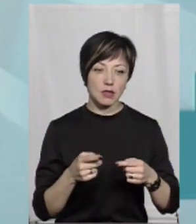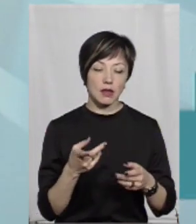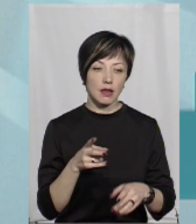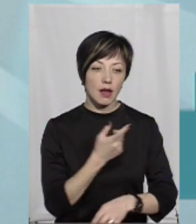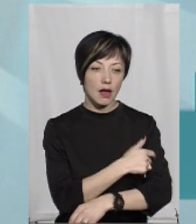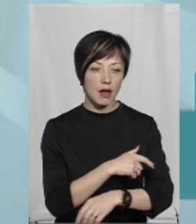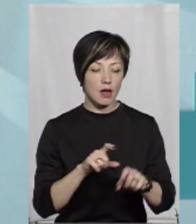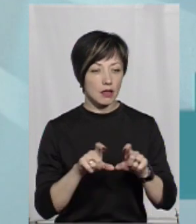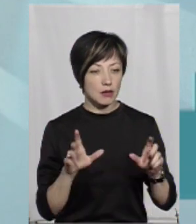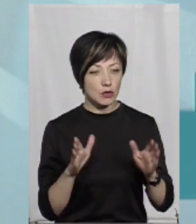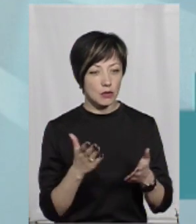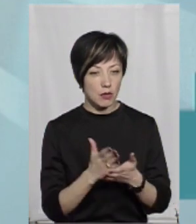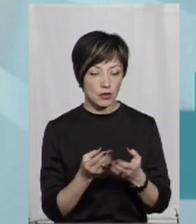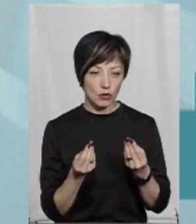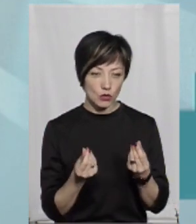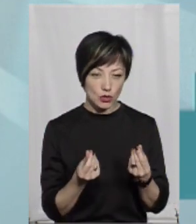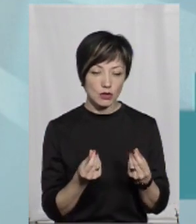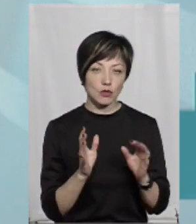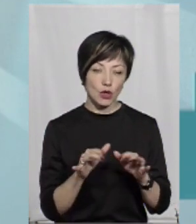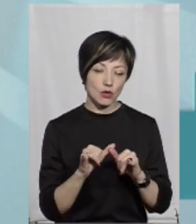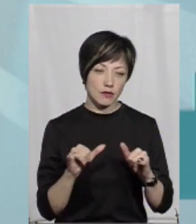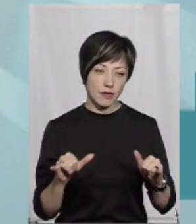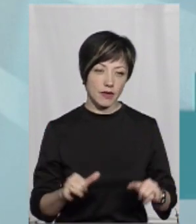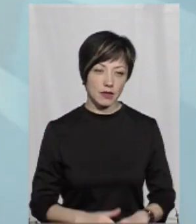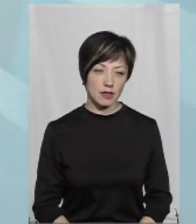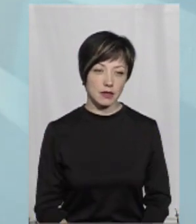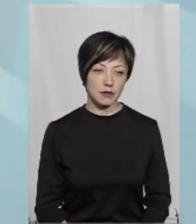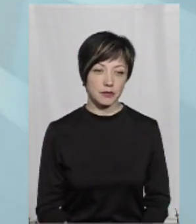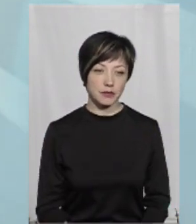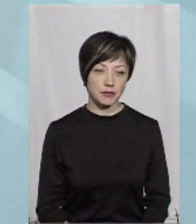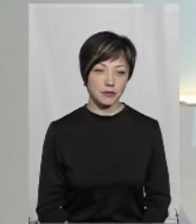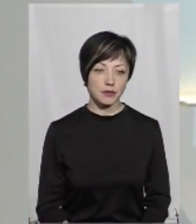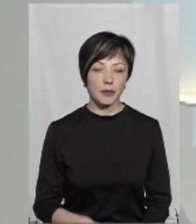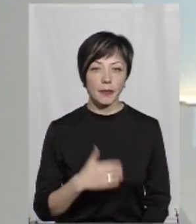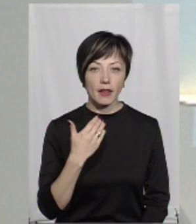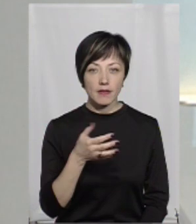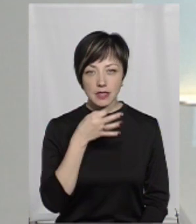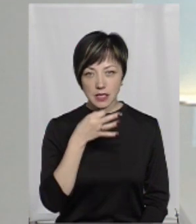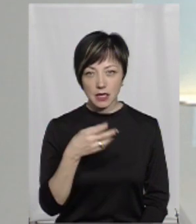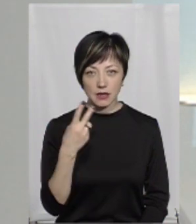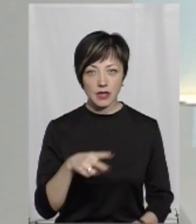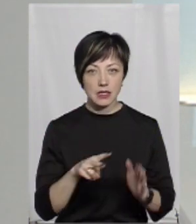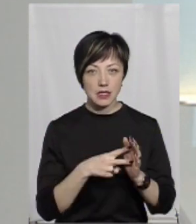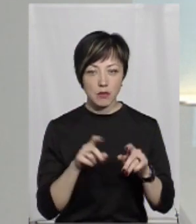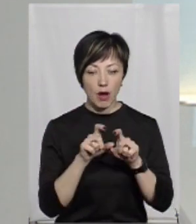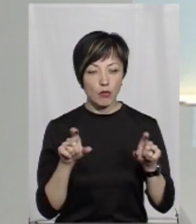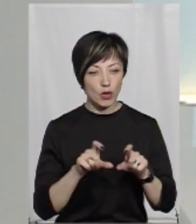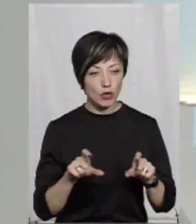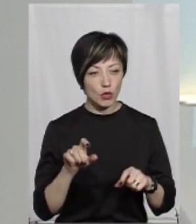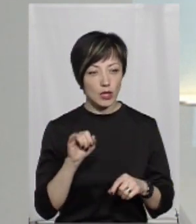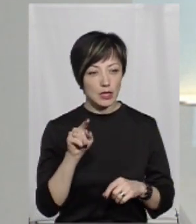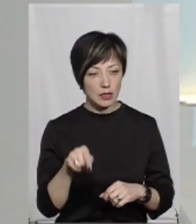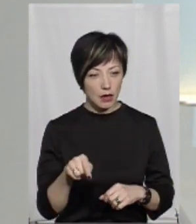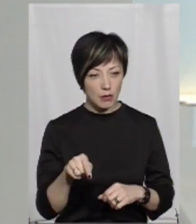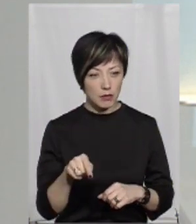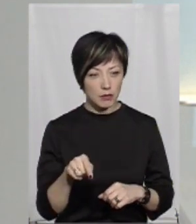там та лікарня буде багато мати коштів, і вона буде розвиватися. Ви сказали, що 27 амбулаторій, і